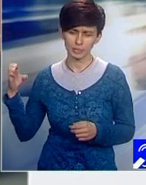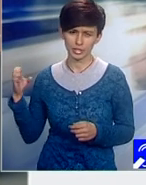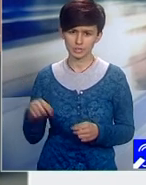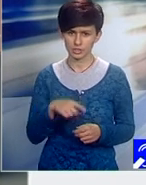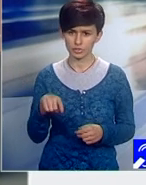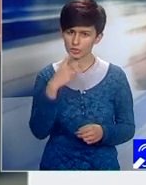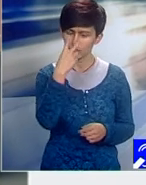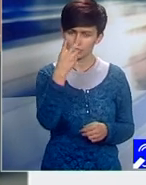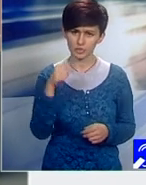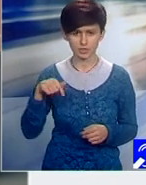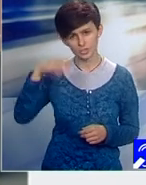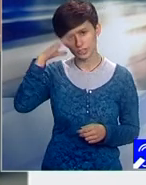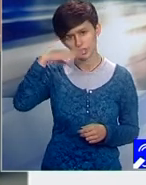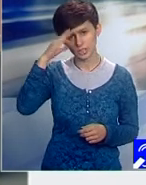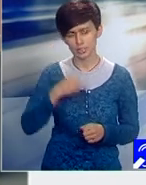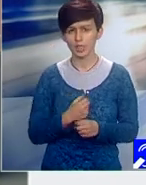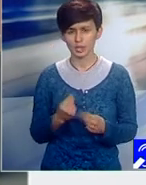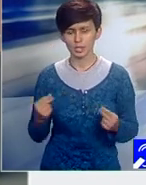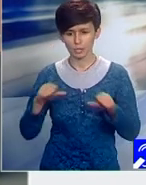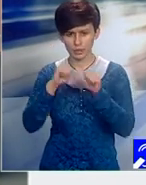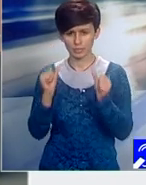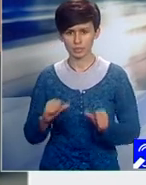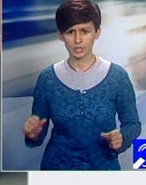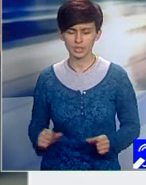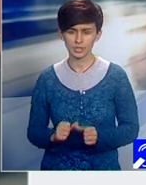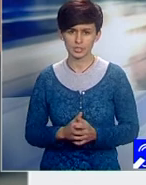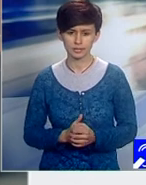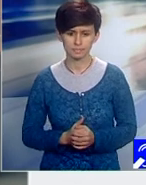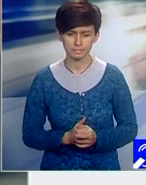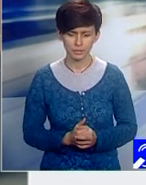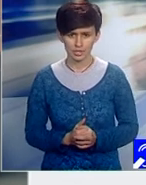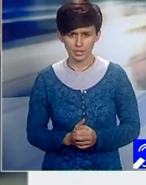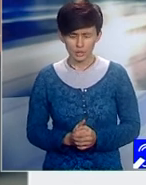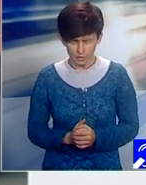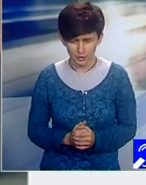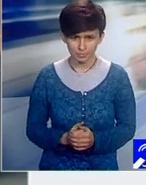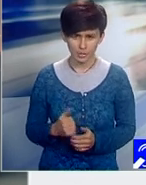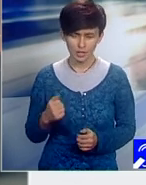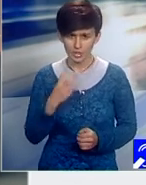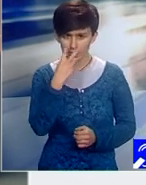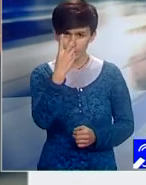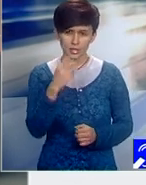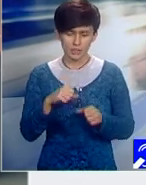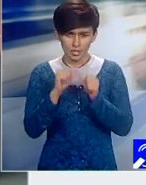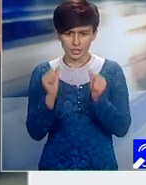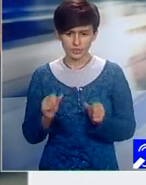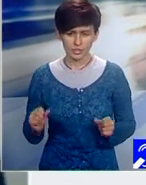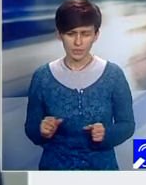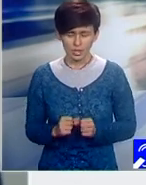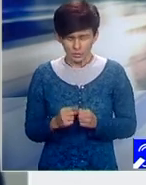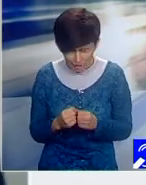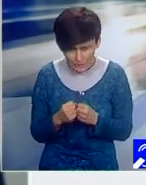aceste zile tot felul de hărți, de influență. Noi suntem europeni.